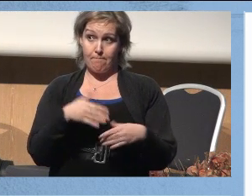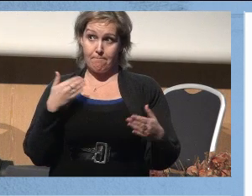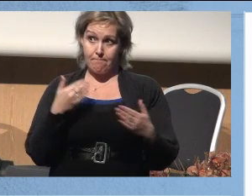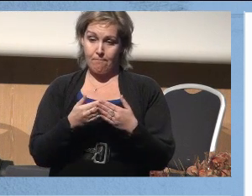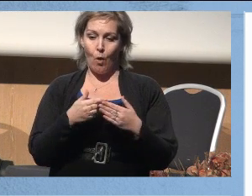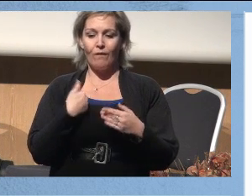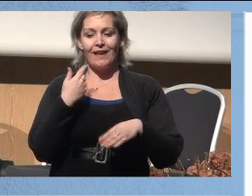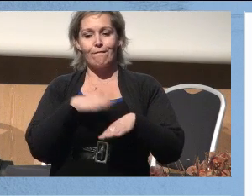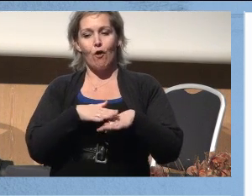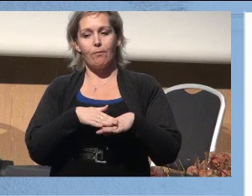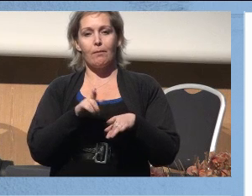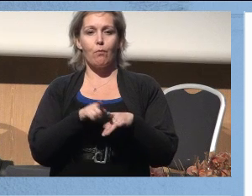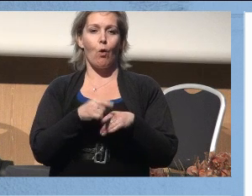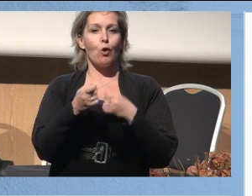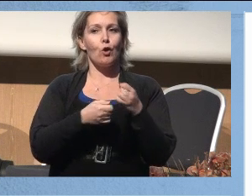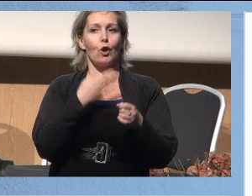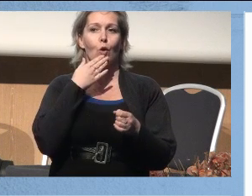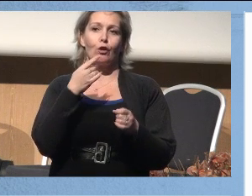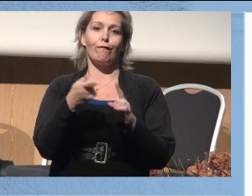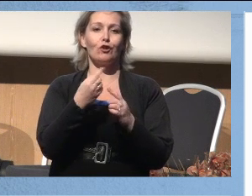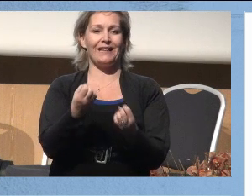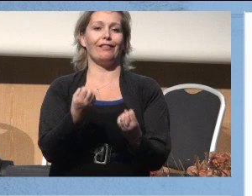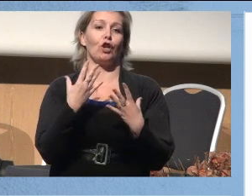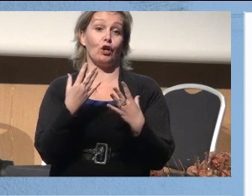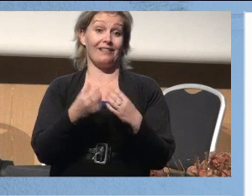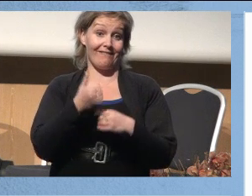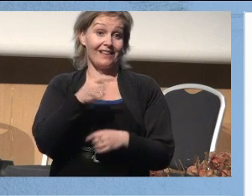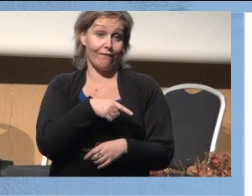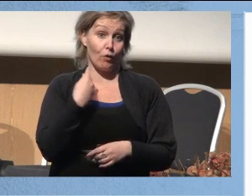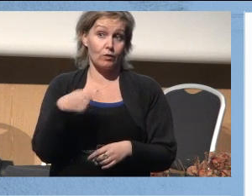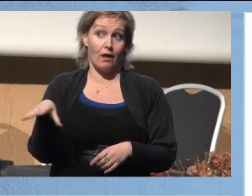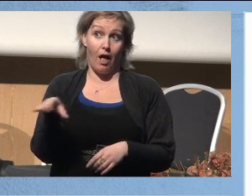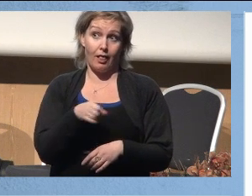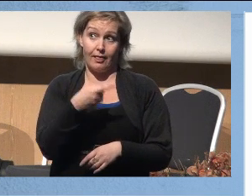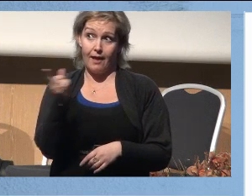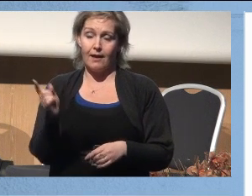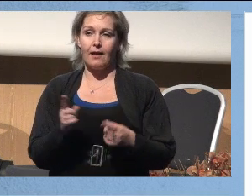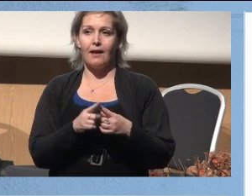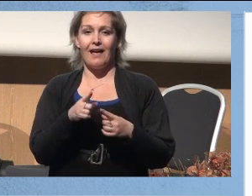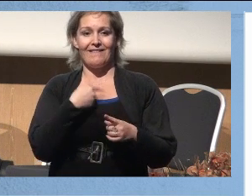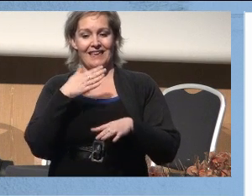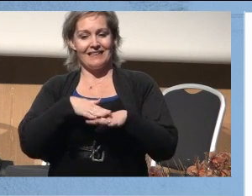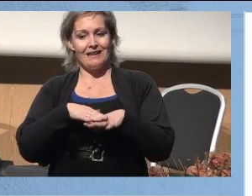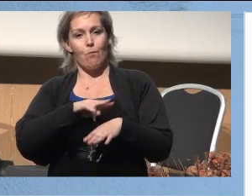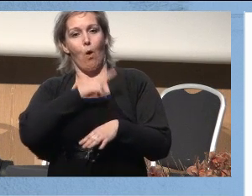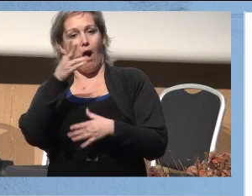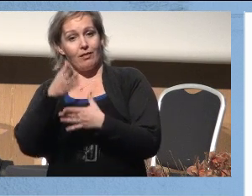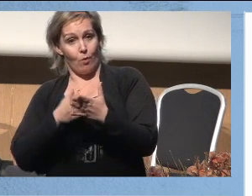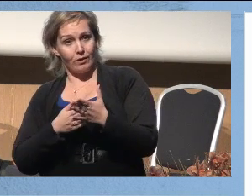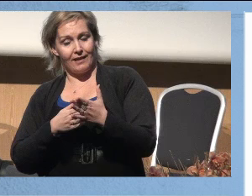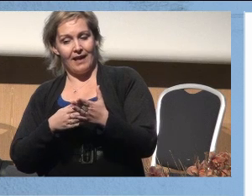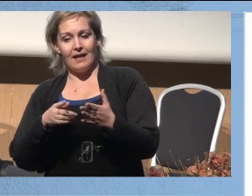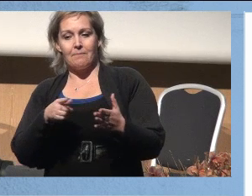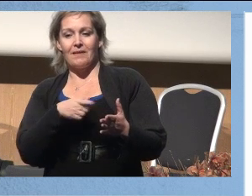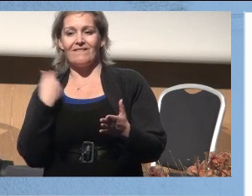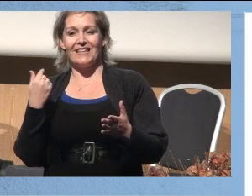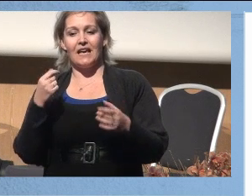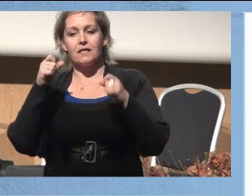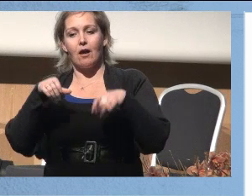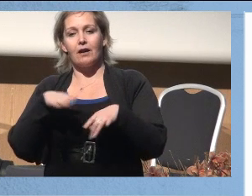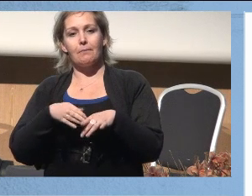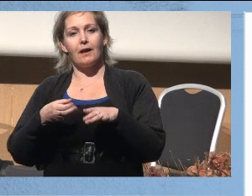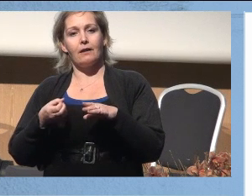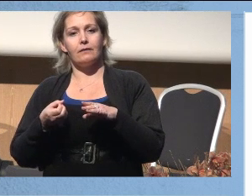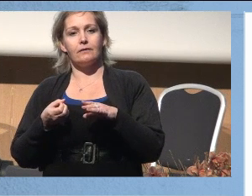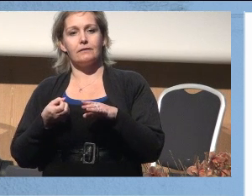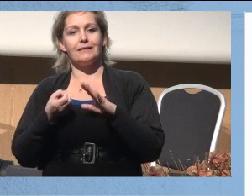Og man forbereder seg gjerne for å gjøre et godt førsteintrykk, det er viktig for oss alle. Vi forbereder oss på en helt annen måte. Vi starter med å